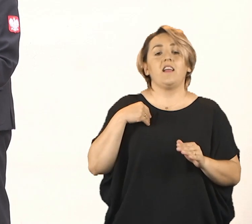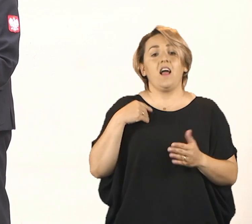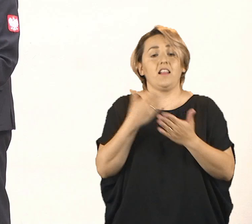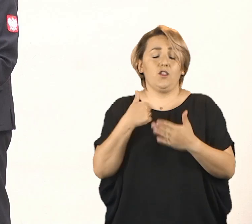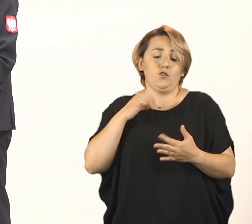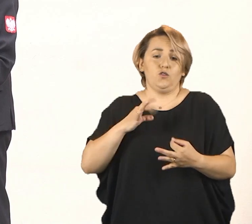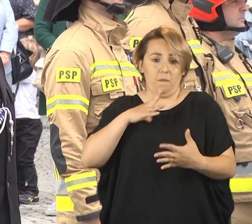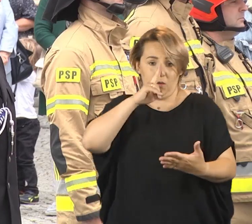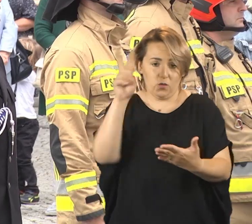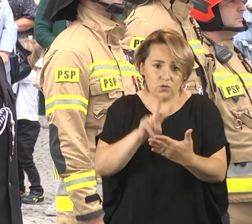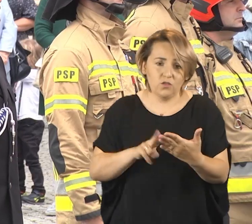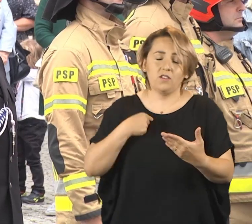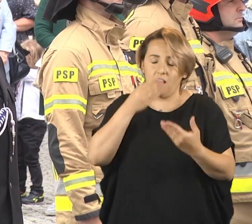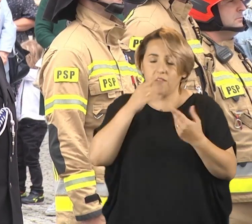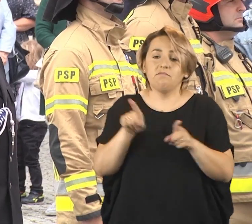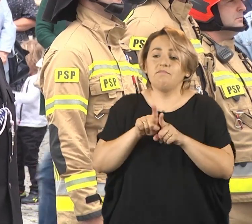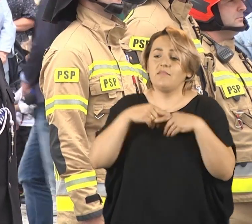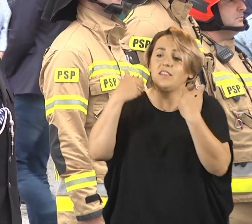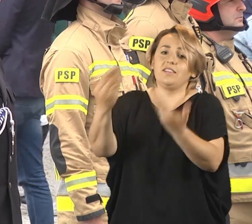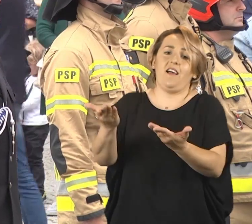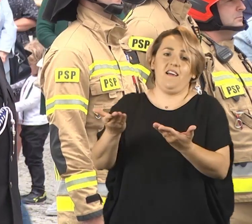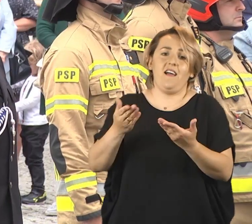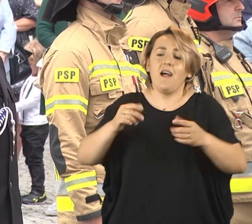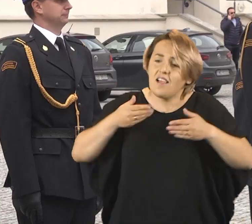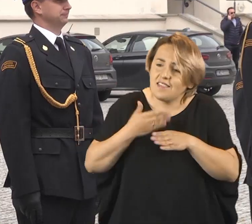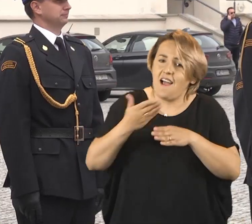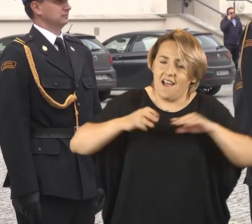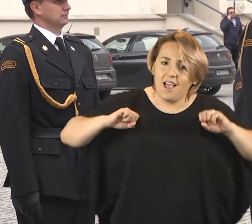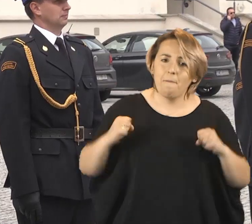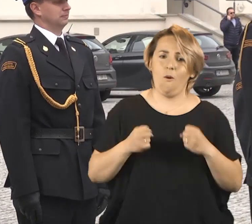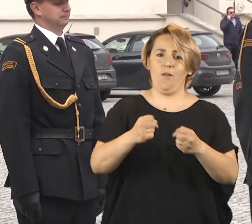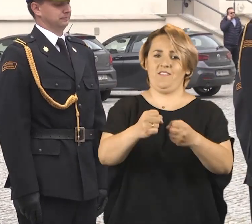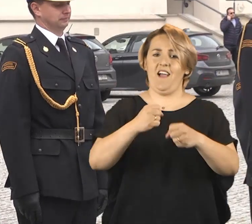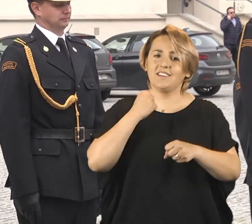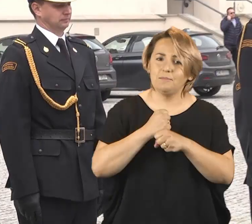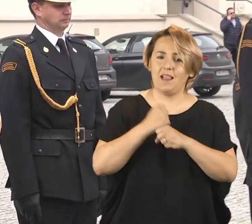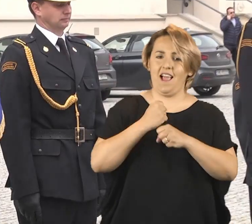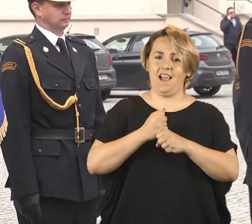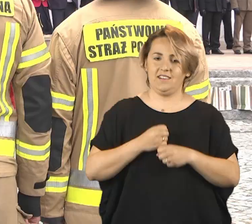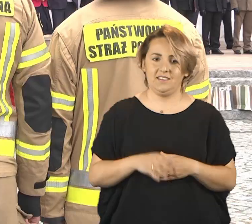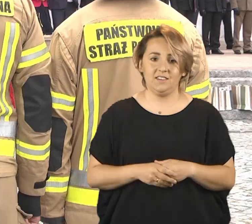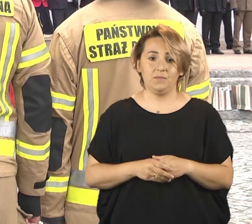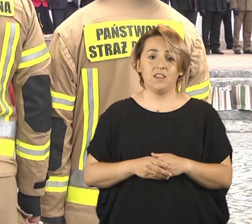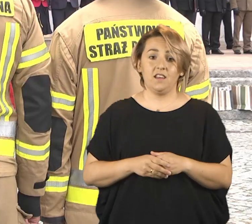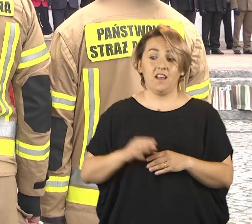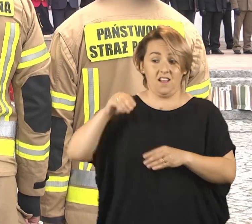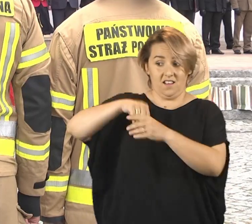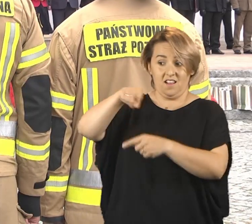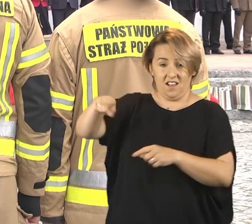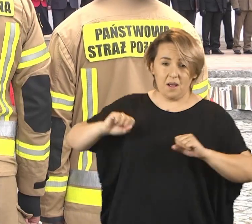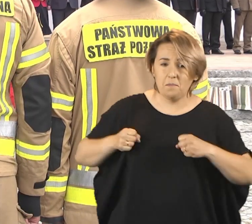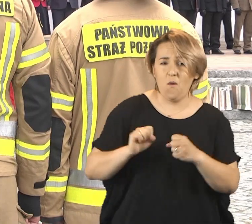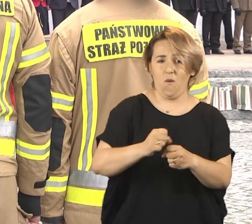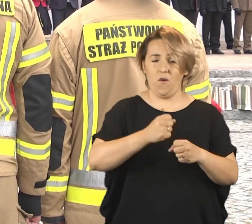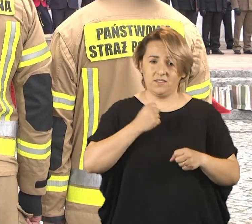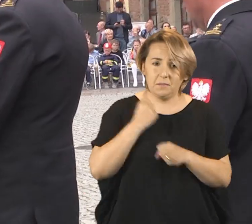ale to też myśmy przeczytali o tym. To jest dla nich docenieniem, wyróżnieniem i dalszą motywacją do dalszej pracy i służby. Wysiłek, jaki